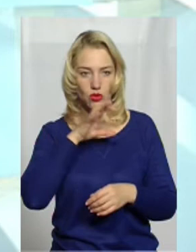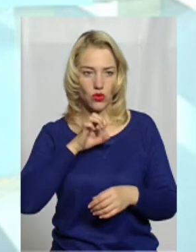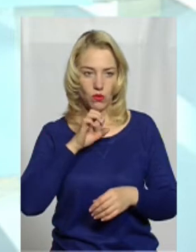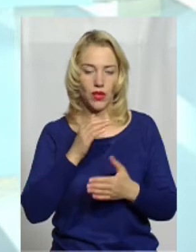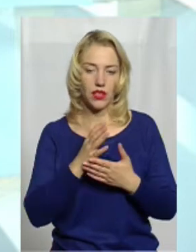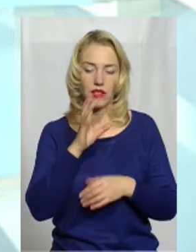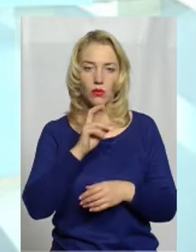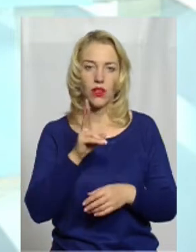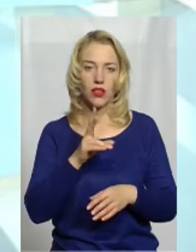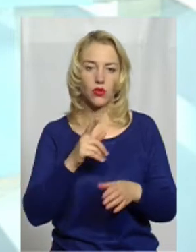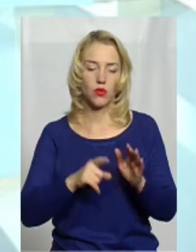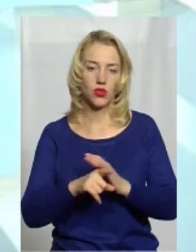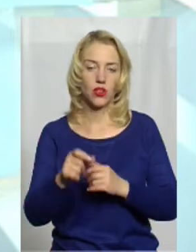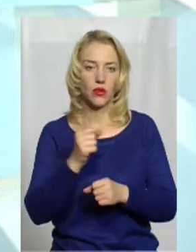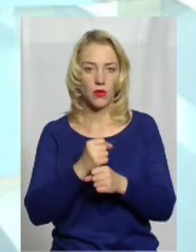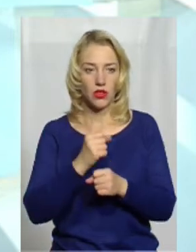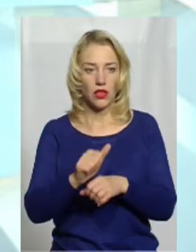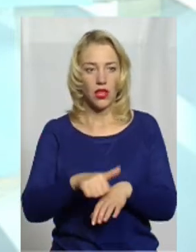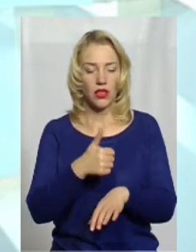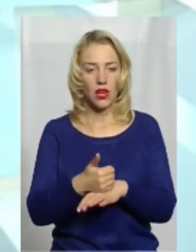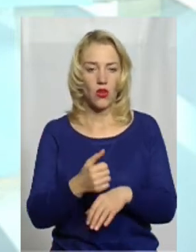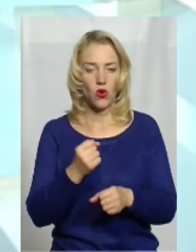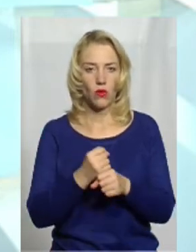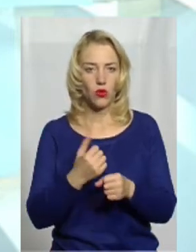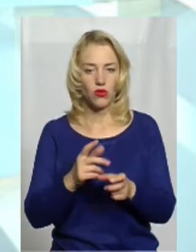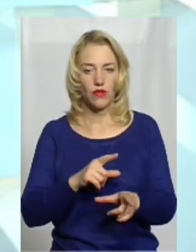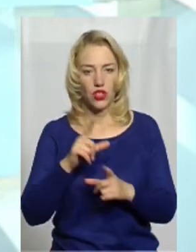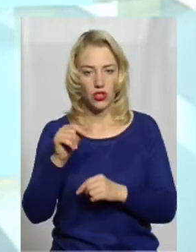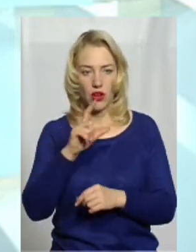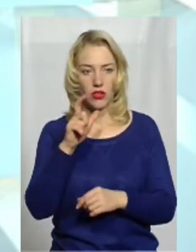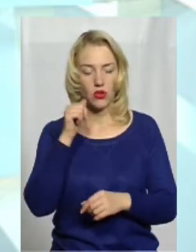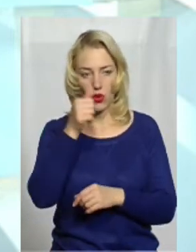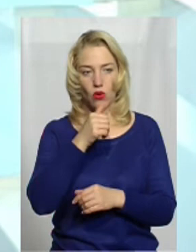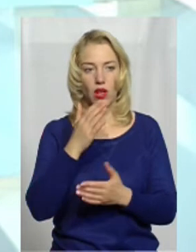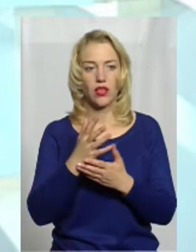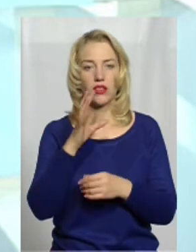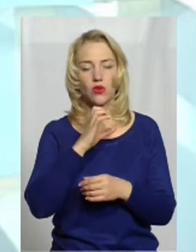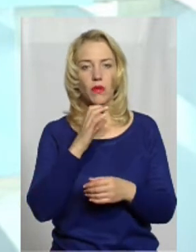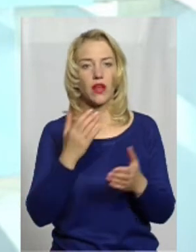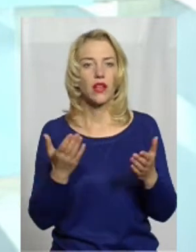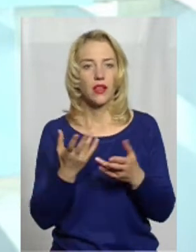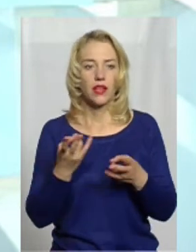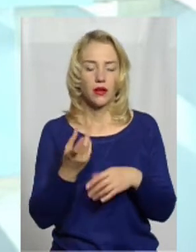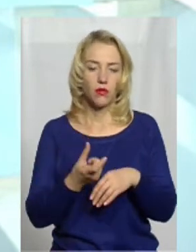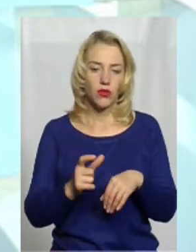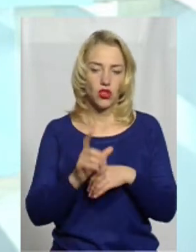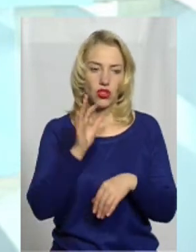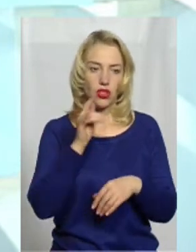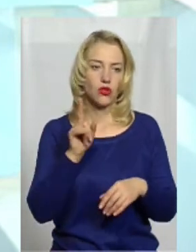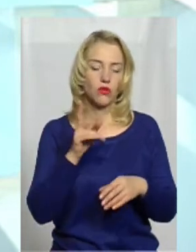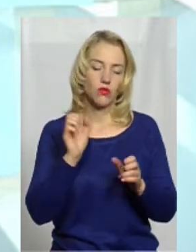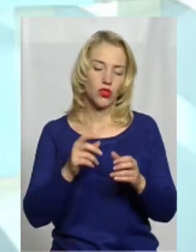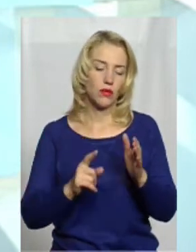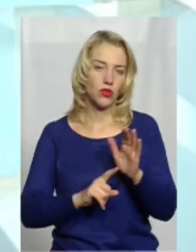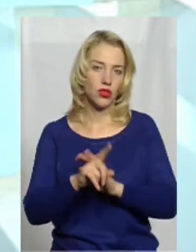які починають працювати вже на реальну роботу, виїжджають з року. А є така собачка, що їй треба трошки більше часу, вона може з двох